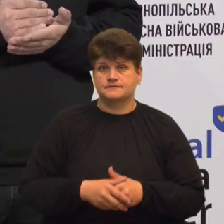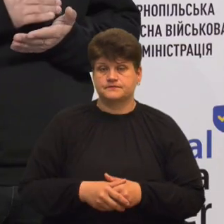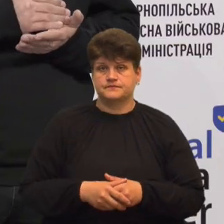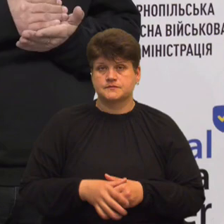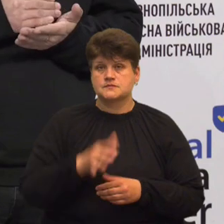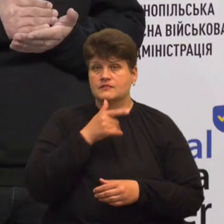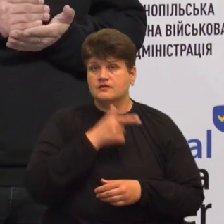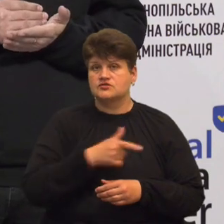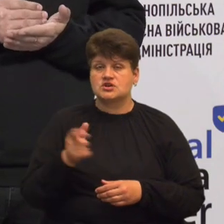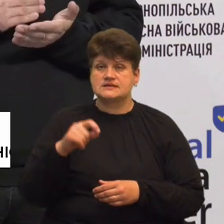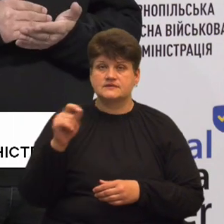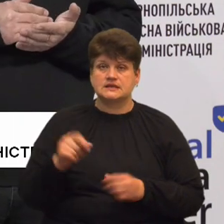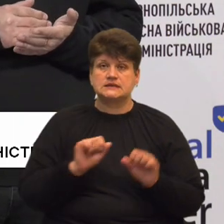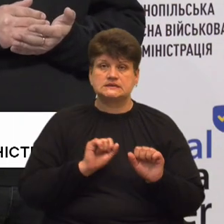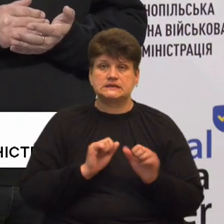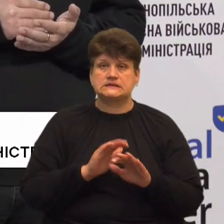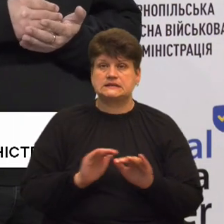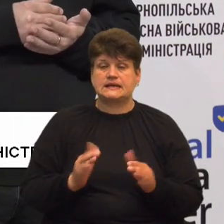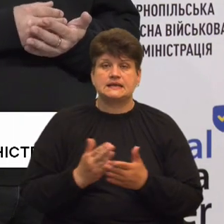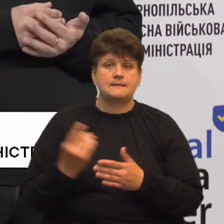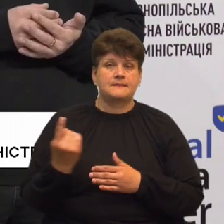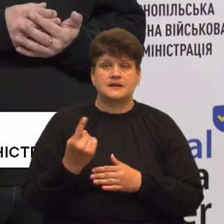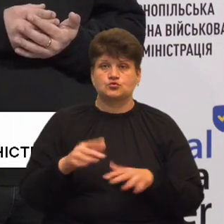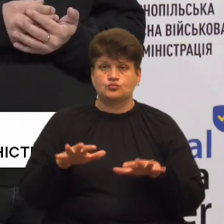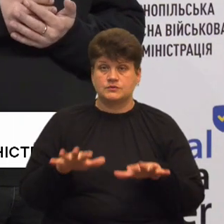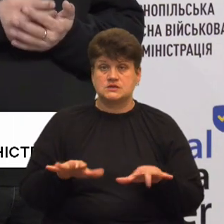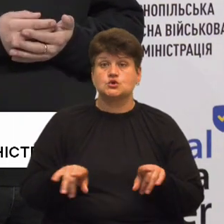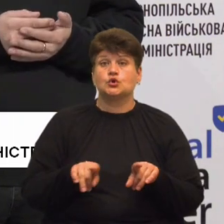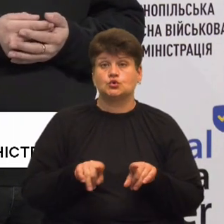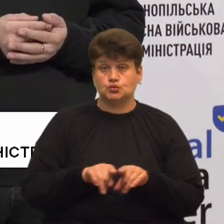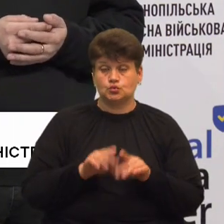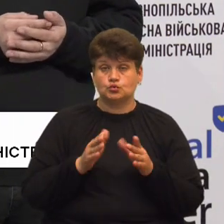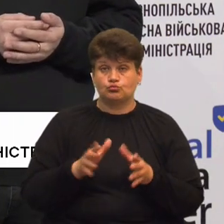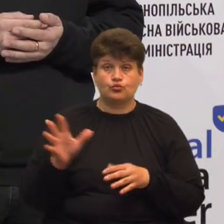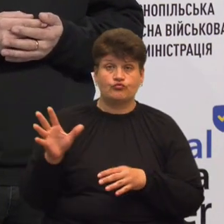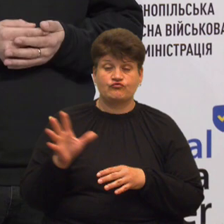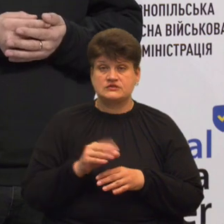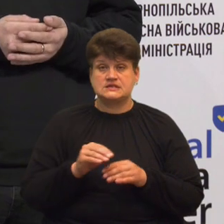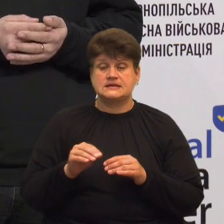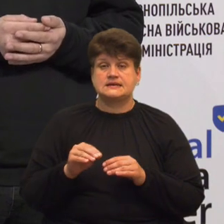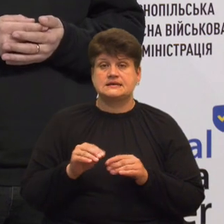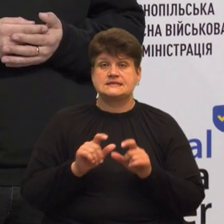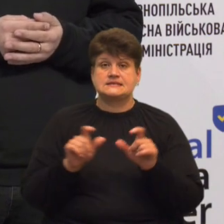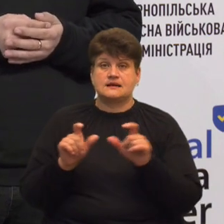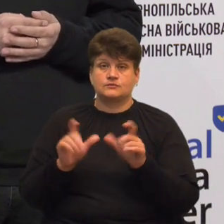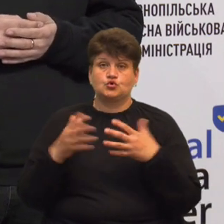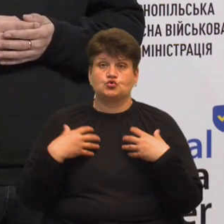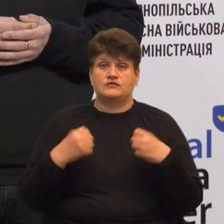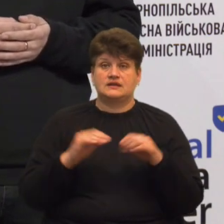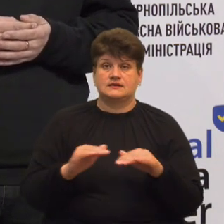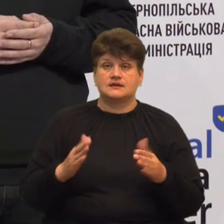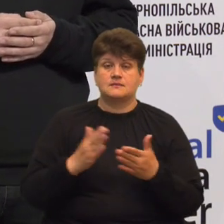війни безпека дітей є на першому місці. Саме тому усі заклади, які будуть оздоровлювати дітей, першочергово мають мати